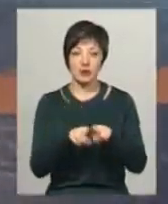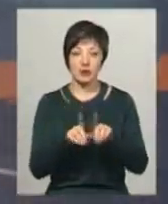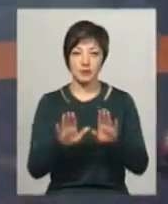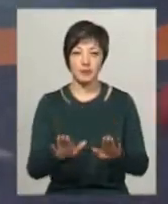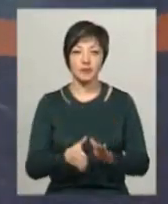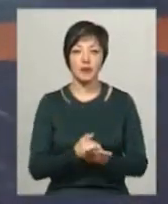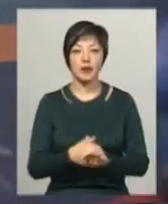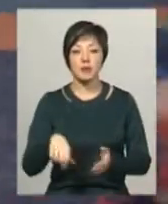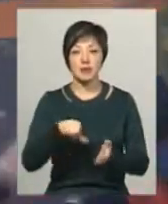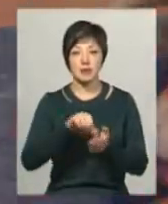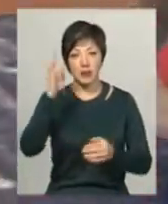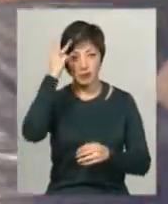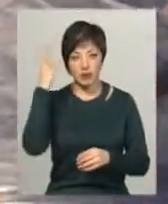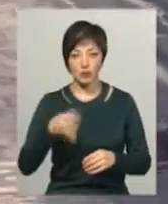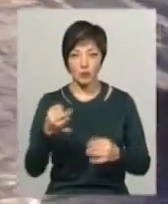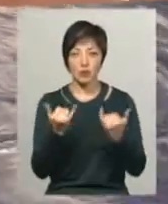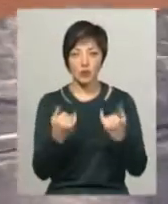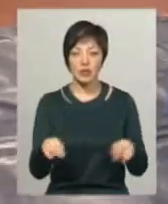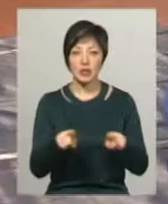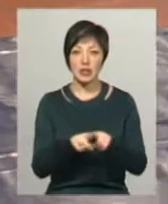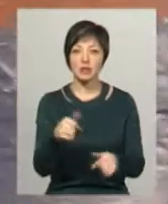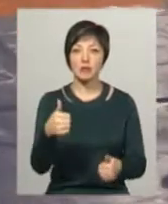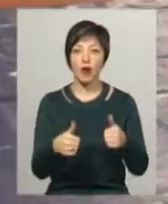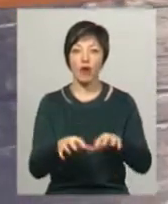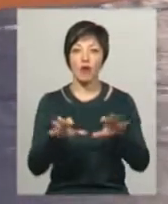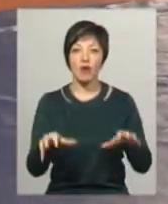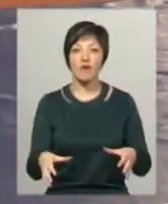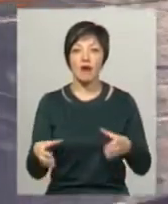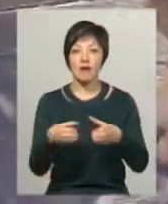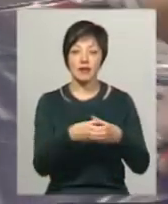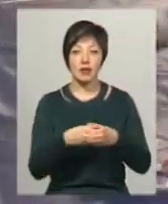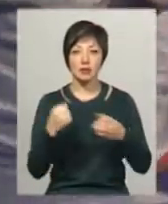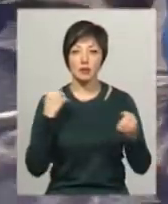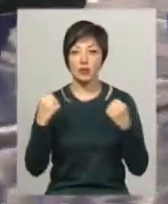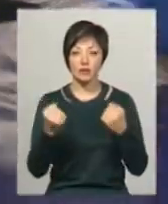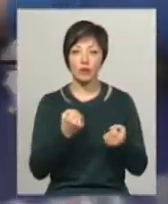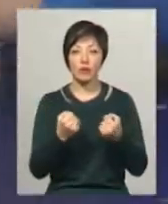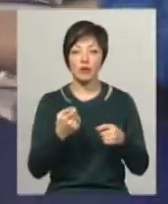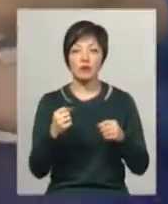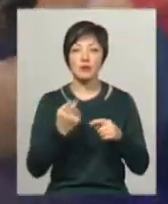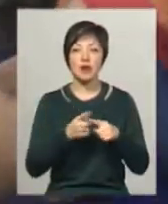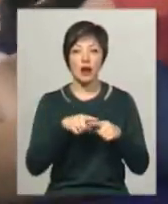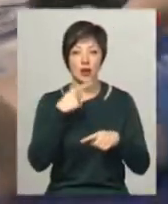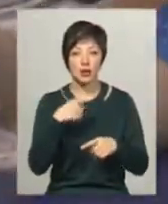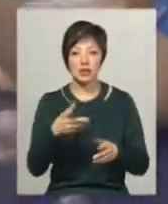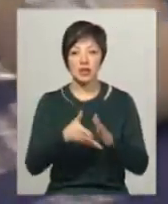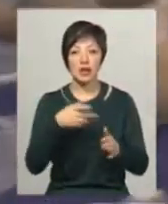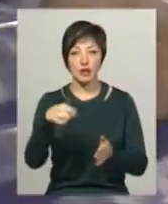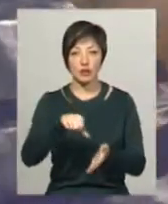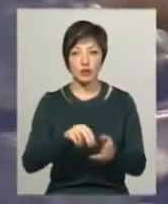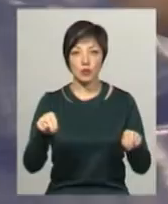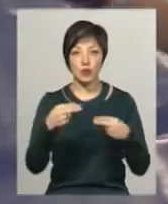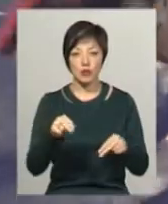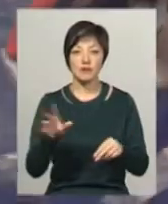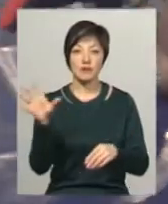Представники Хмельницької області сьогодні теж змагалися. Голова Федерації спортивної боротьби Олександр Мозулюк каже, заявки на участь в чемпіонаті України подали